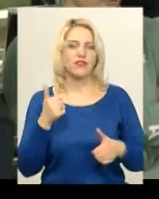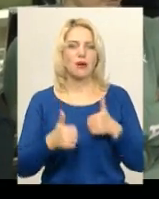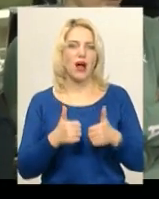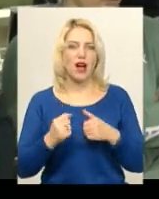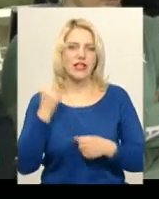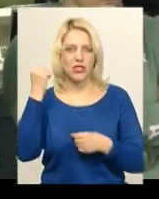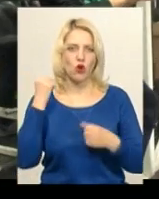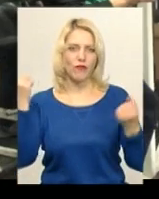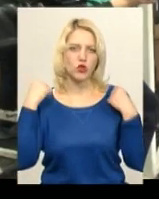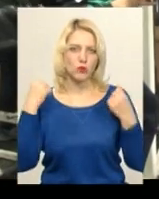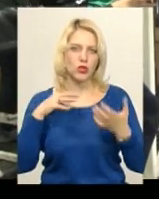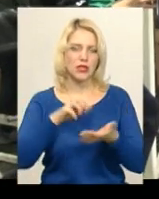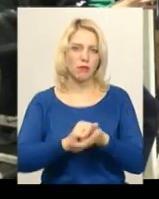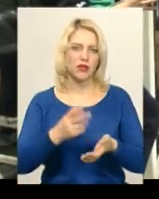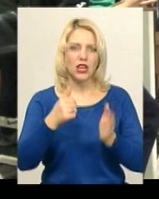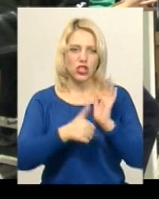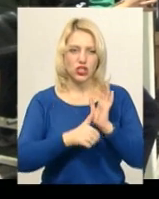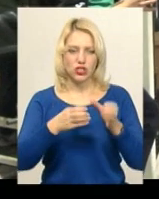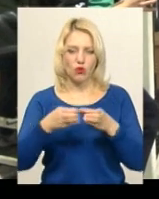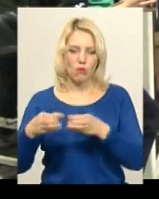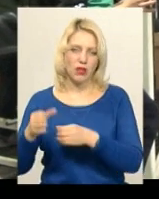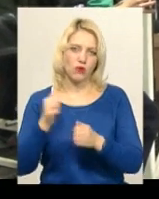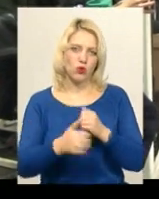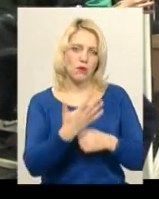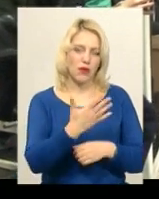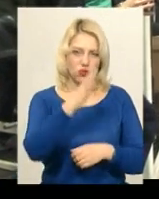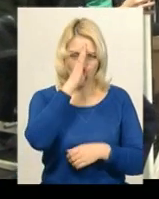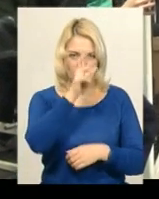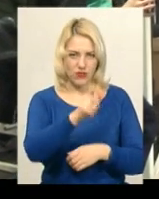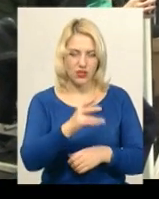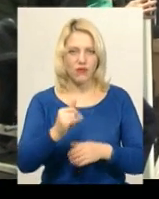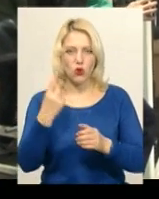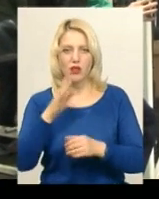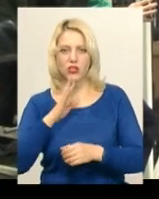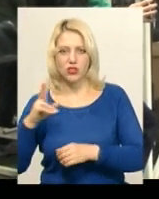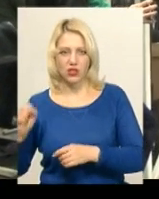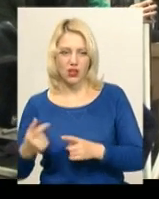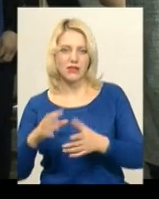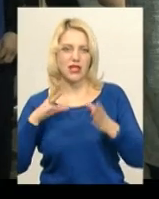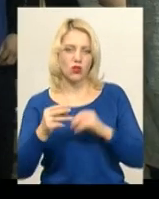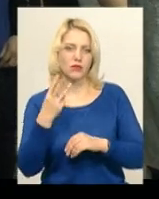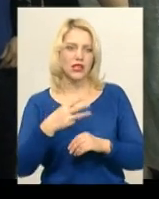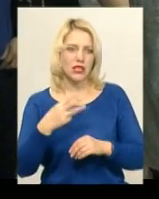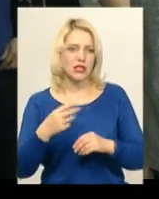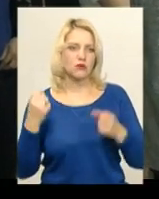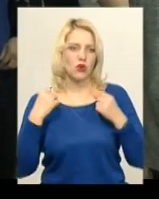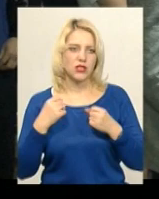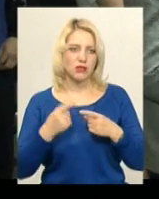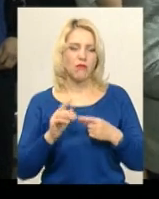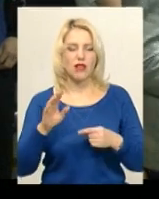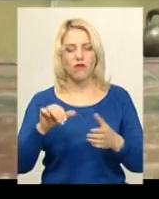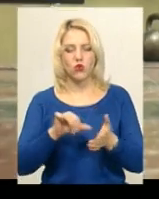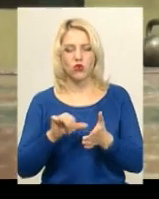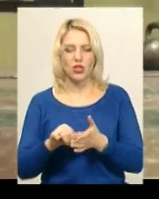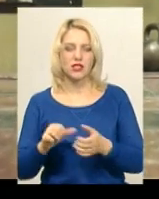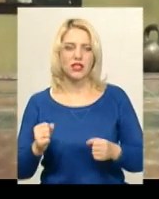з гирівого спорту беруть участь шість команд. У кожній – п'ять чоловіків та жінка. Загалом – 36 спортсменів. Учасники чоловіків виконують дві вправи – ривок та